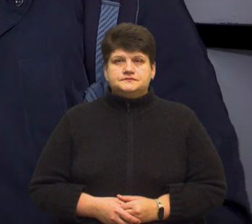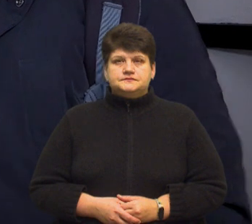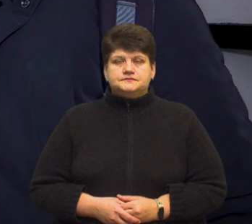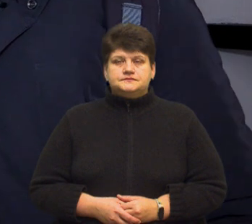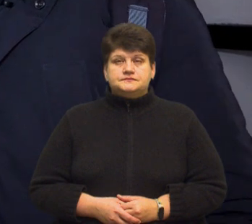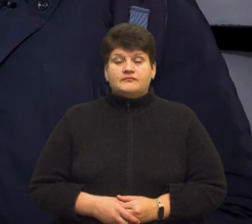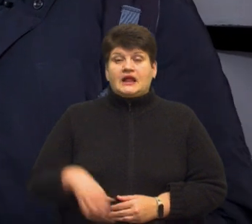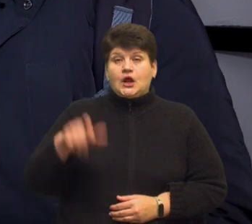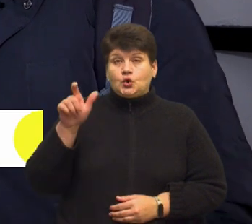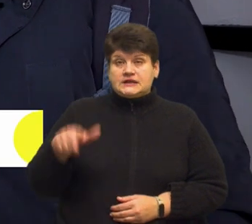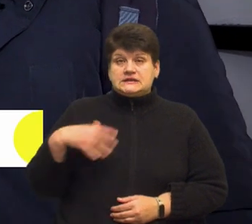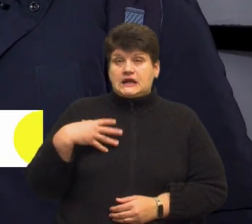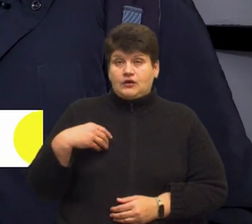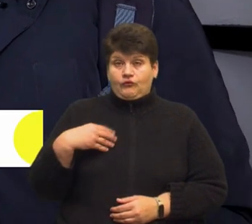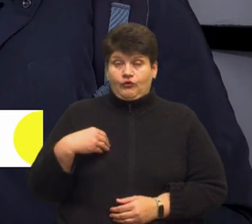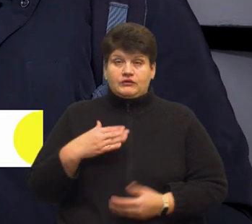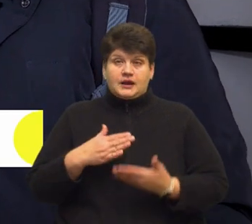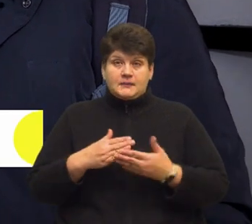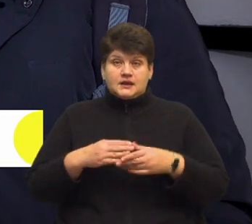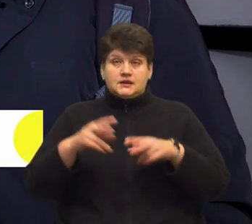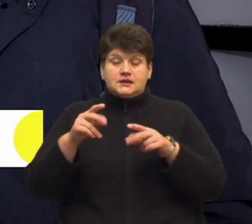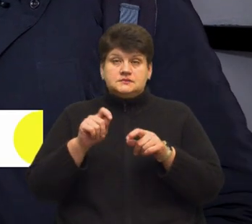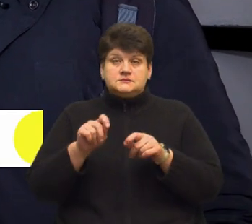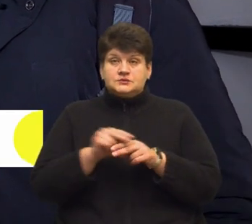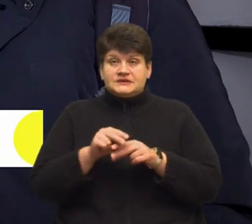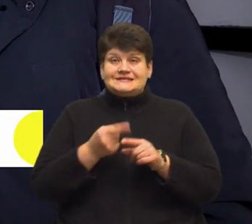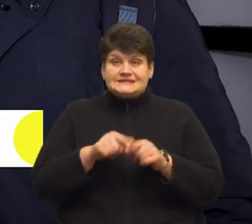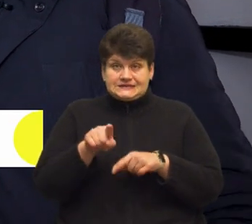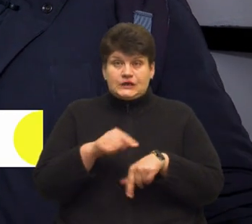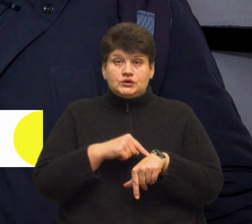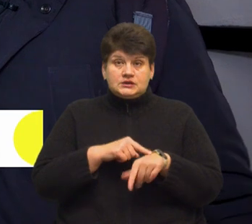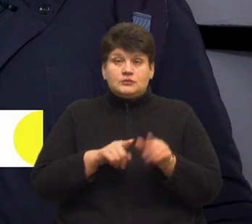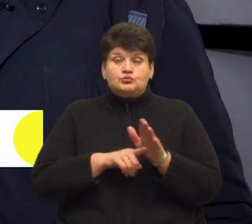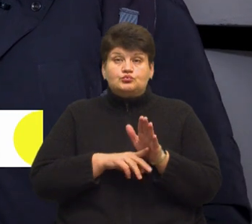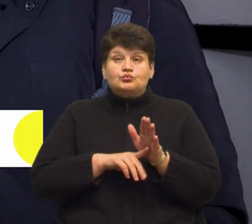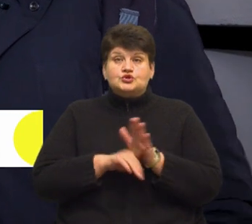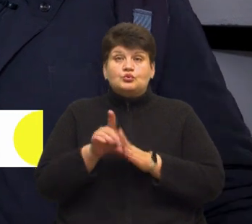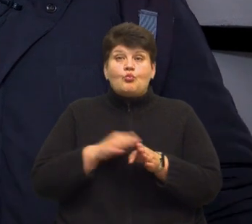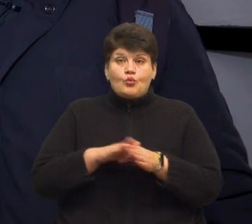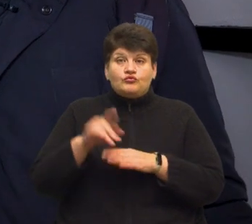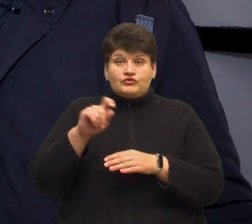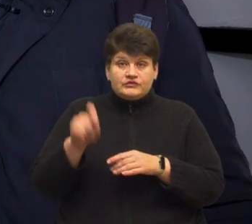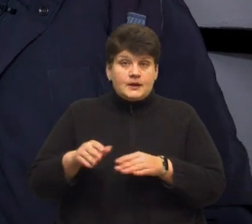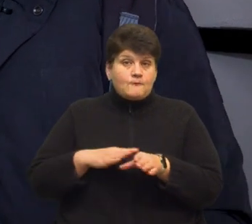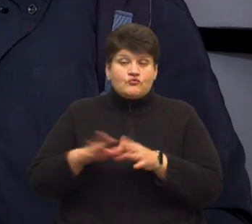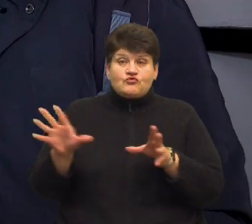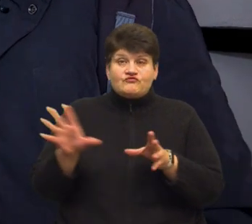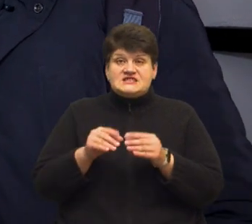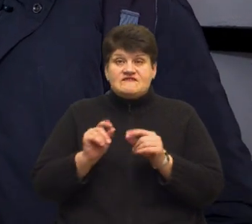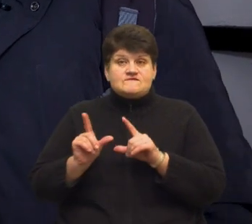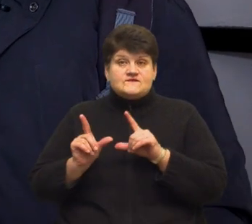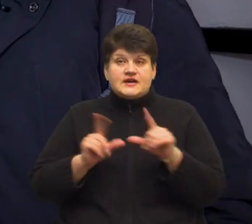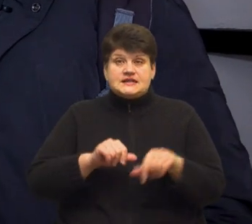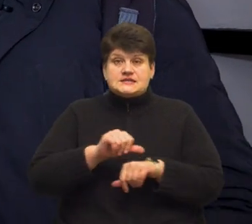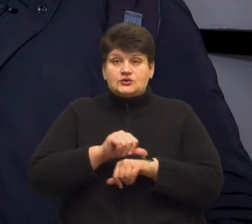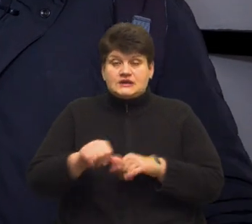Людина з Львова, яка повинна була віддатися цих годинник, вийшла так, що на початку повномасштабки, він разом зі своєю сім'єю, вони виїхали повністю всі за границю, і лише